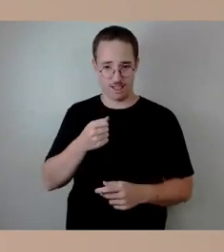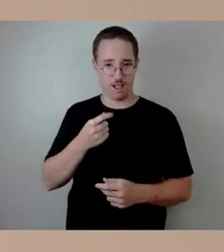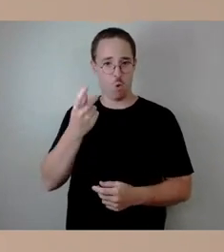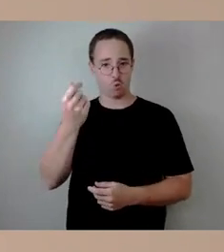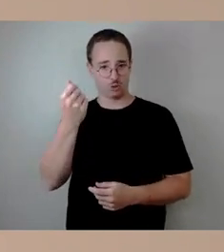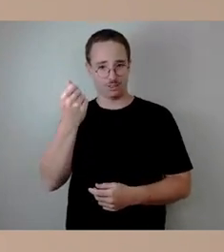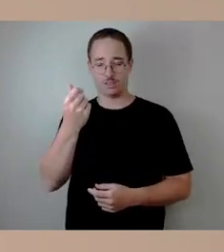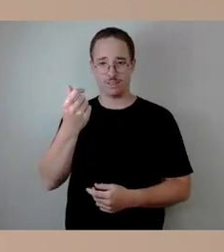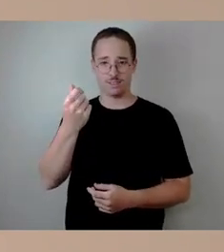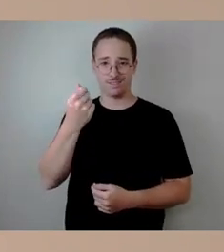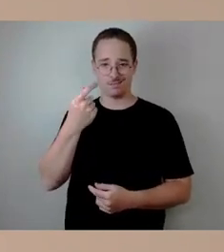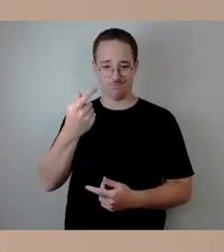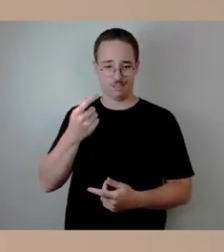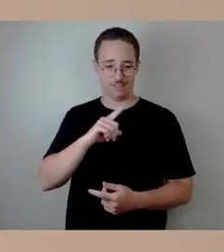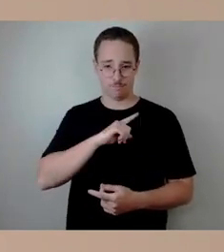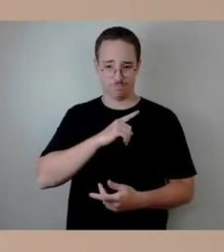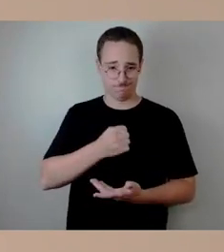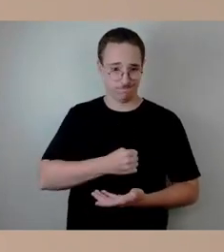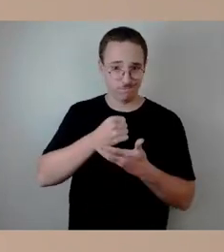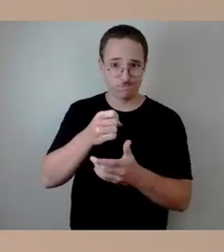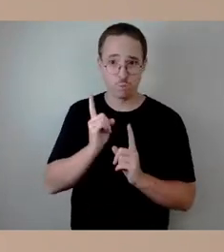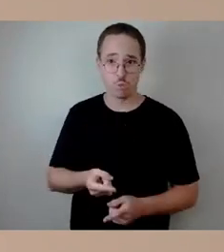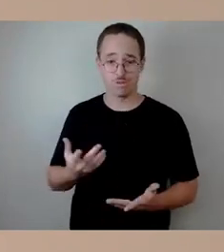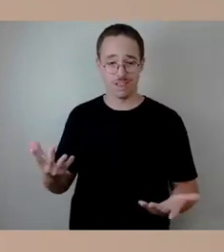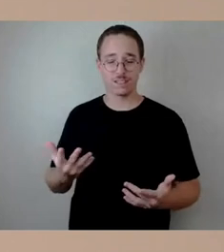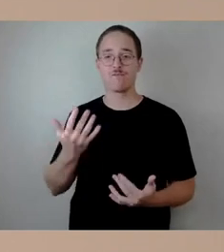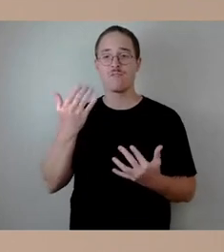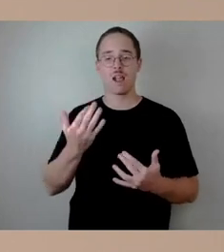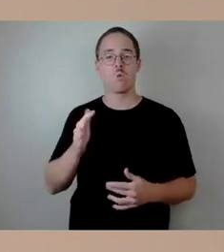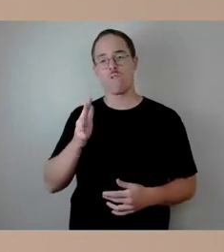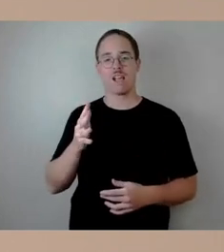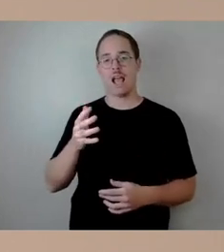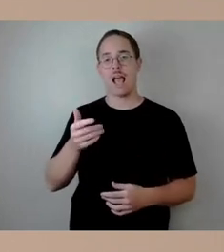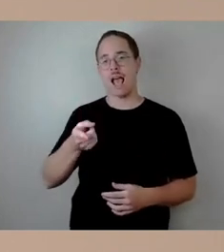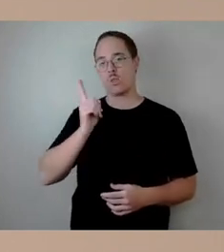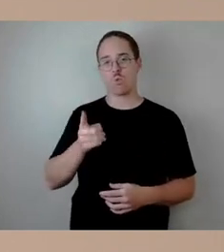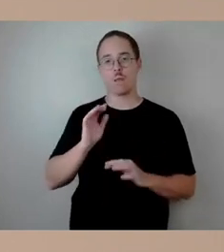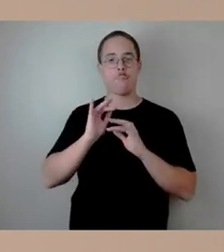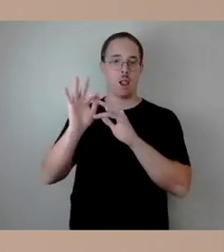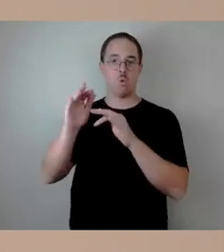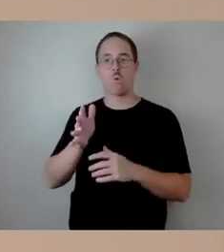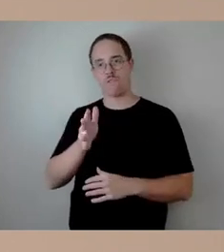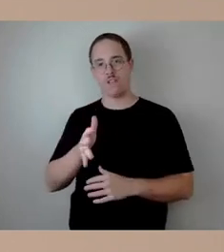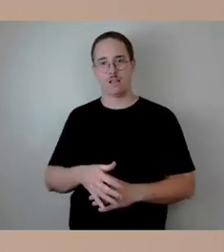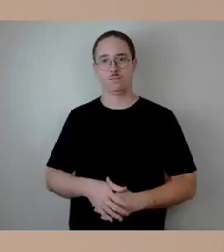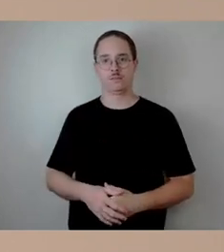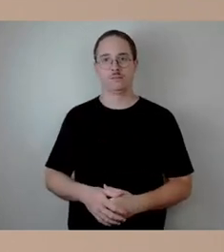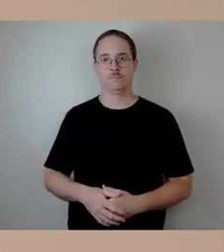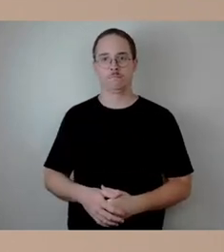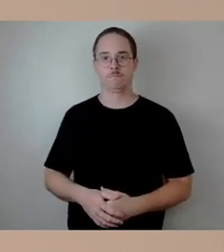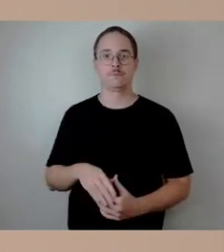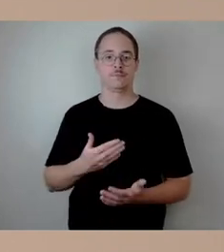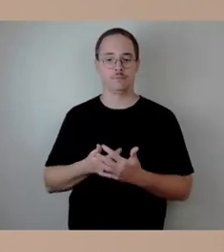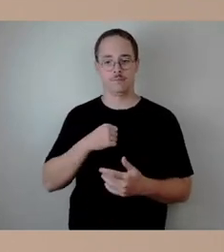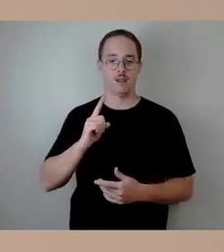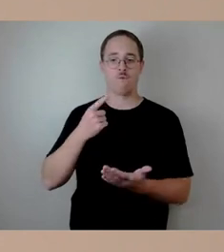Und wir haben da noch die Herausforderung, dass wir dort auch vom Freistaat Sachsen auch noch